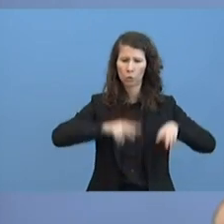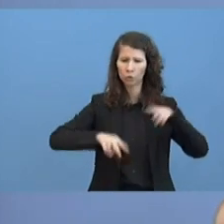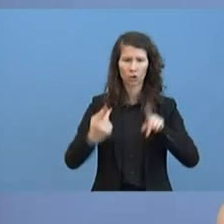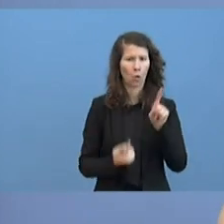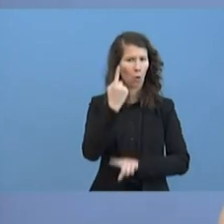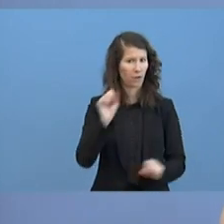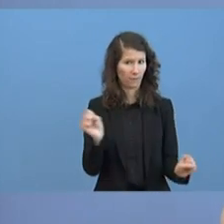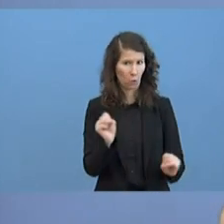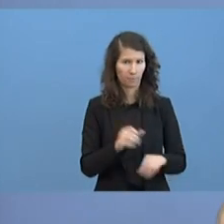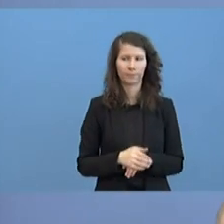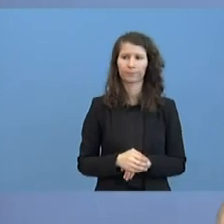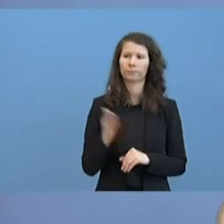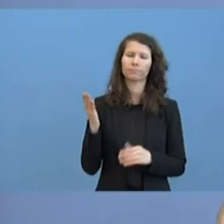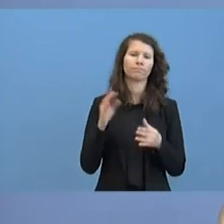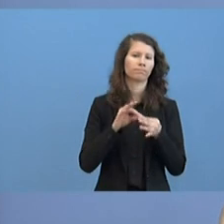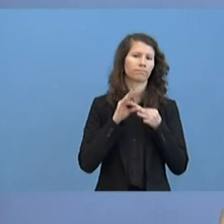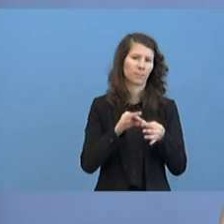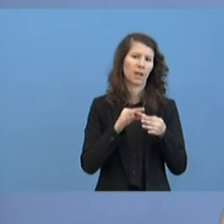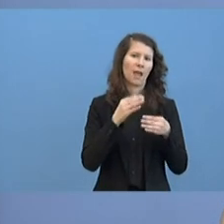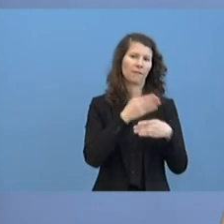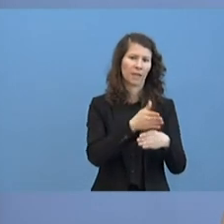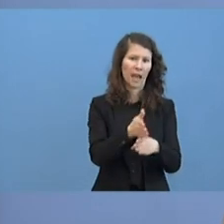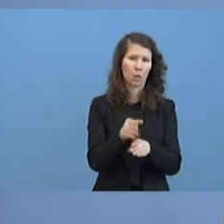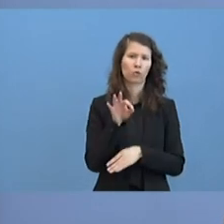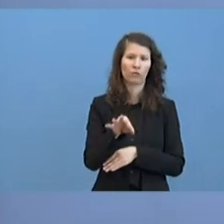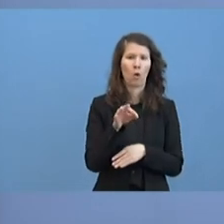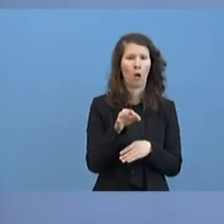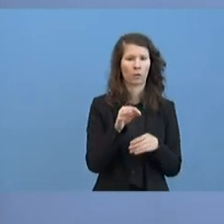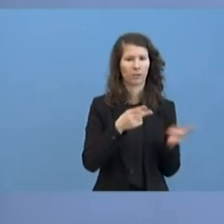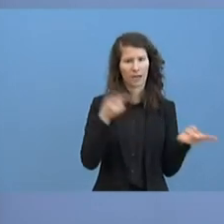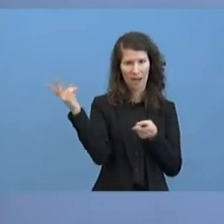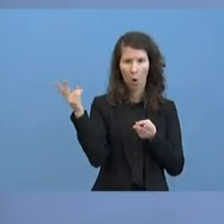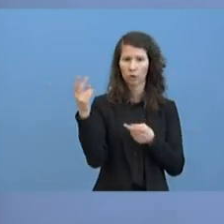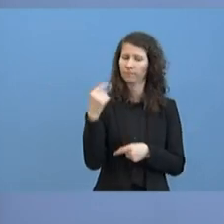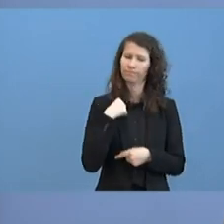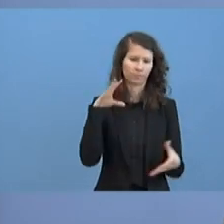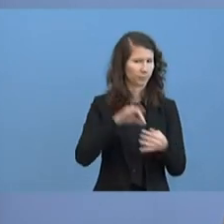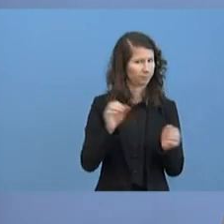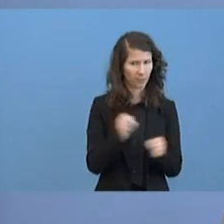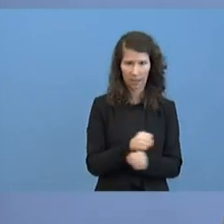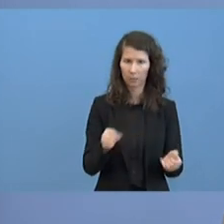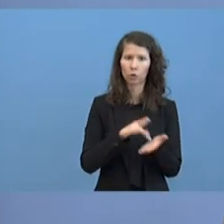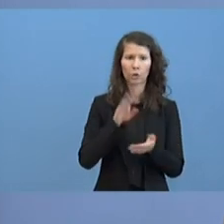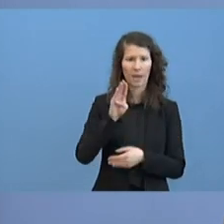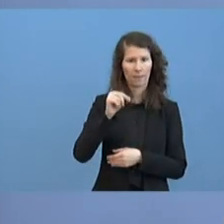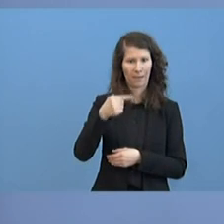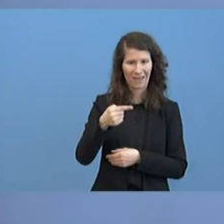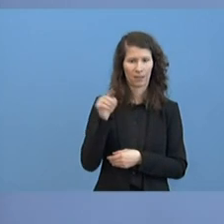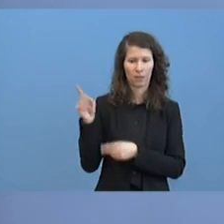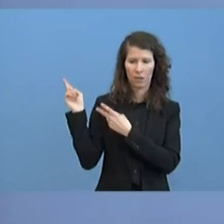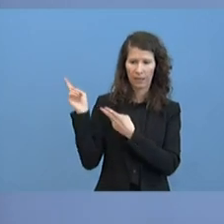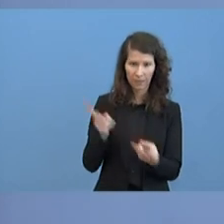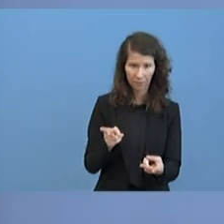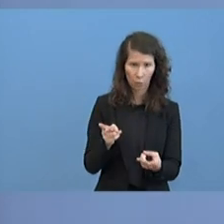Zur Verteilung an die Kliniken kann ich nichts sagen, weil das BMG die Lieferungen zugeliefert bekommt und dann für die